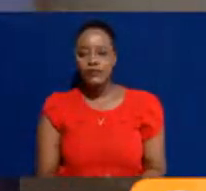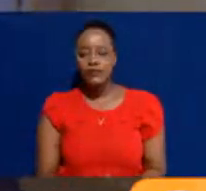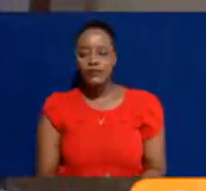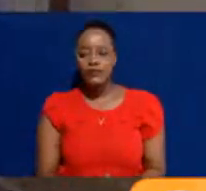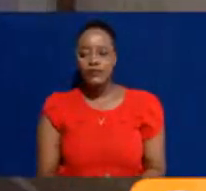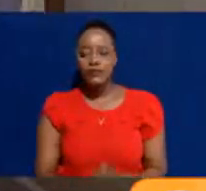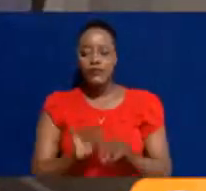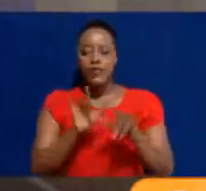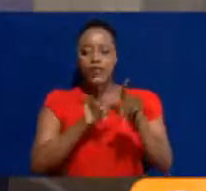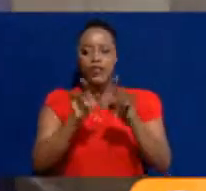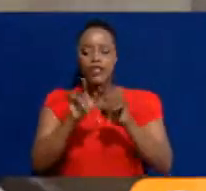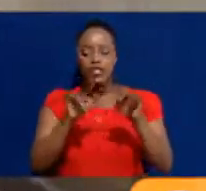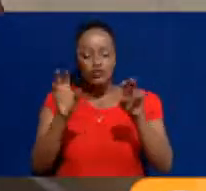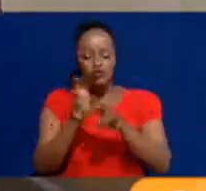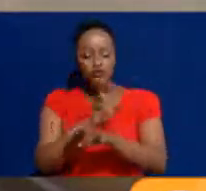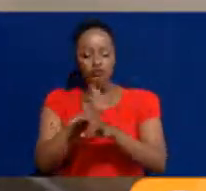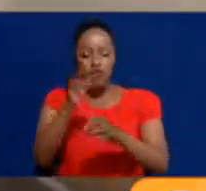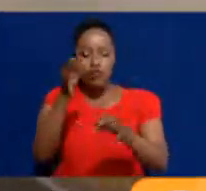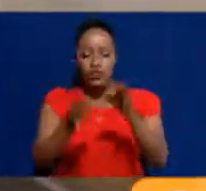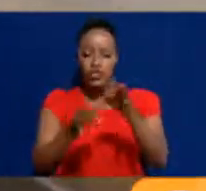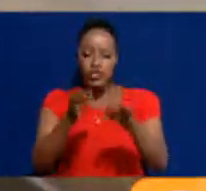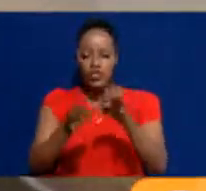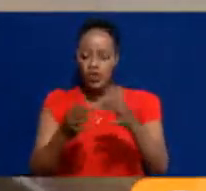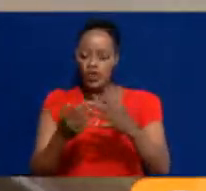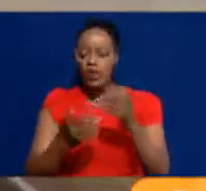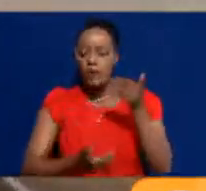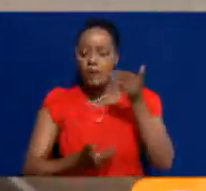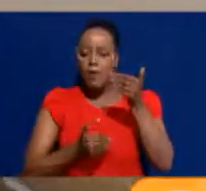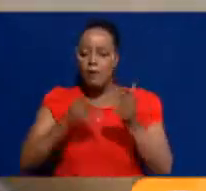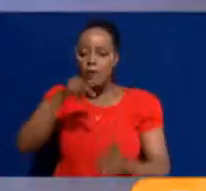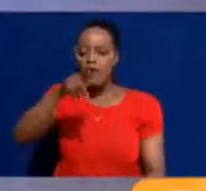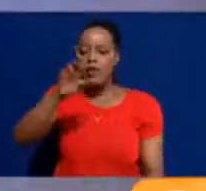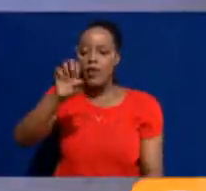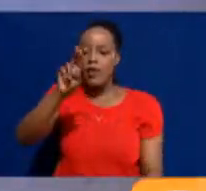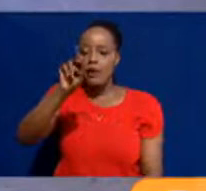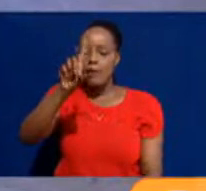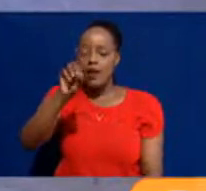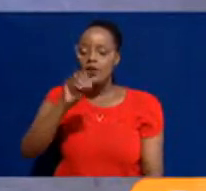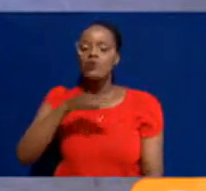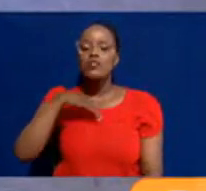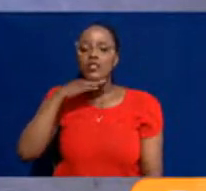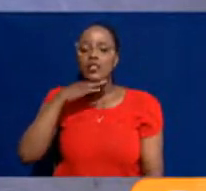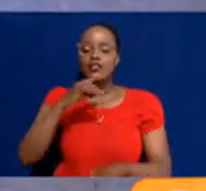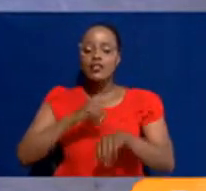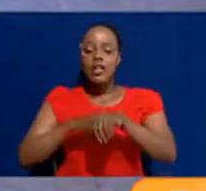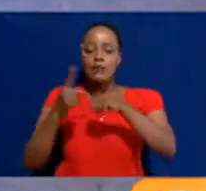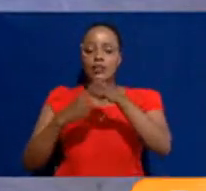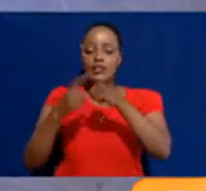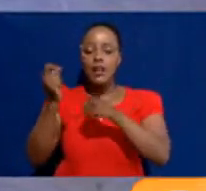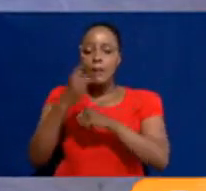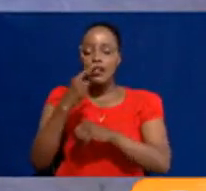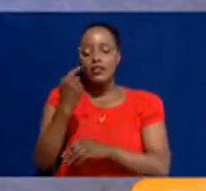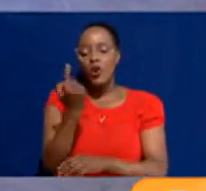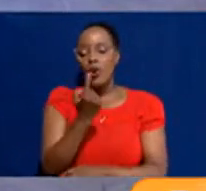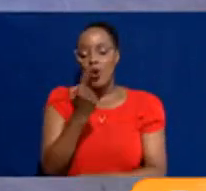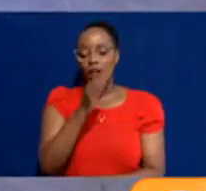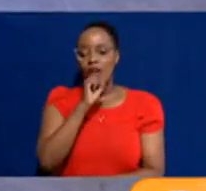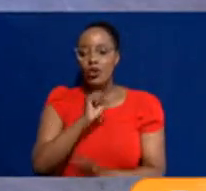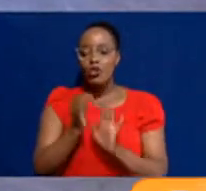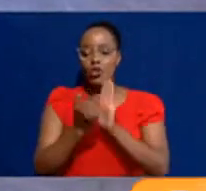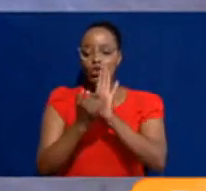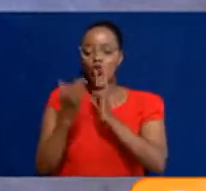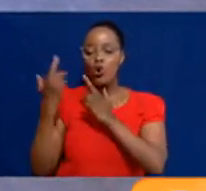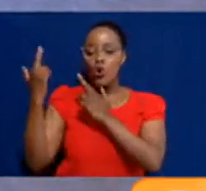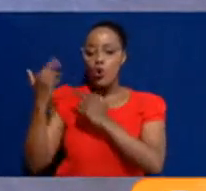Safari ya kutafuta haki kwa mtoto Samantha Pendo aliaga dunia kio na umri wa mizi sita pekee leo imiunyesha